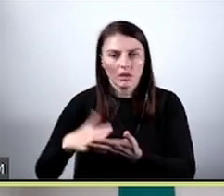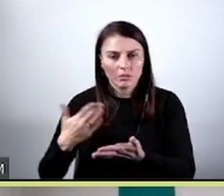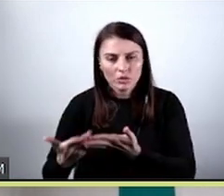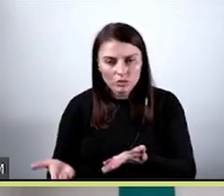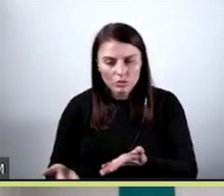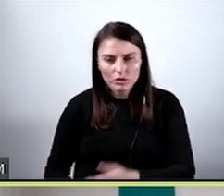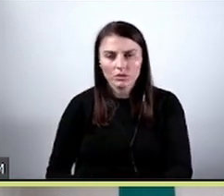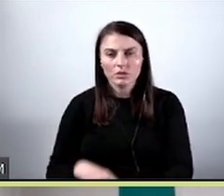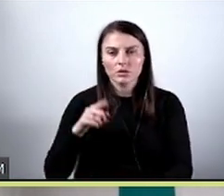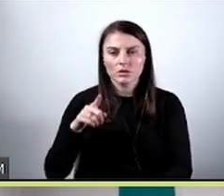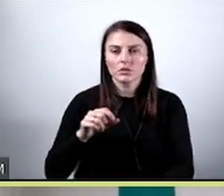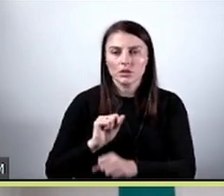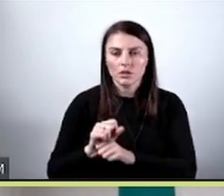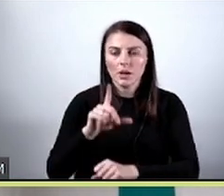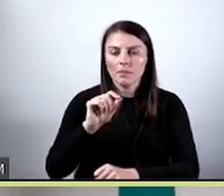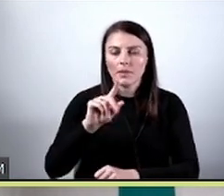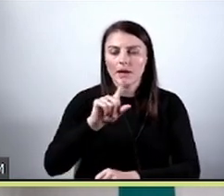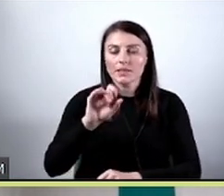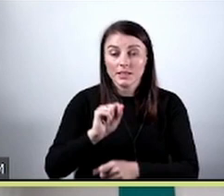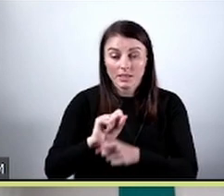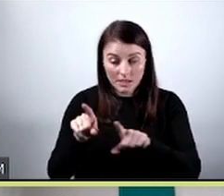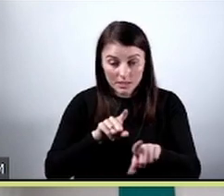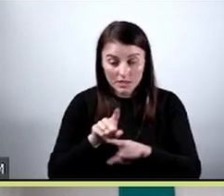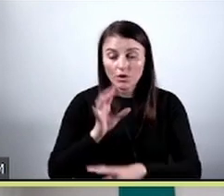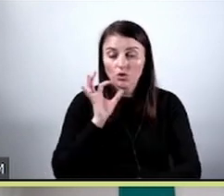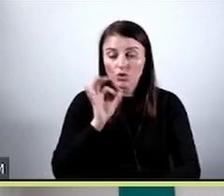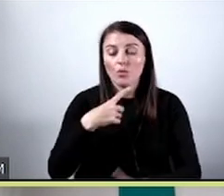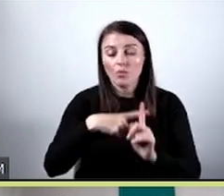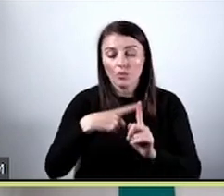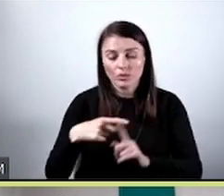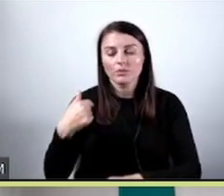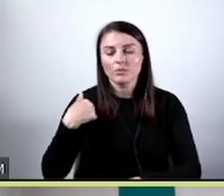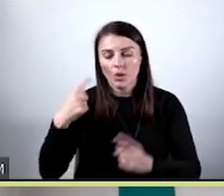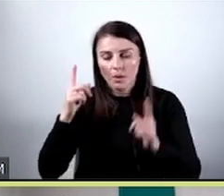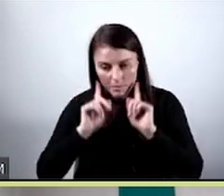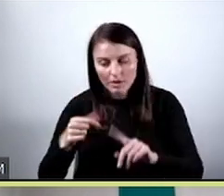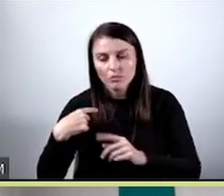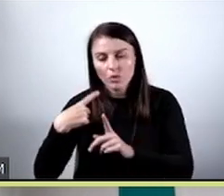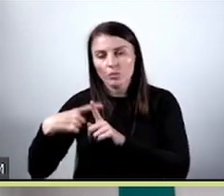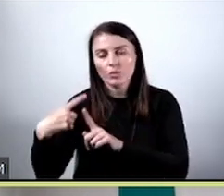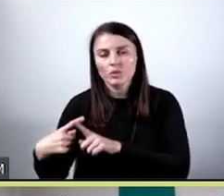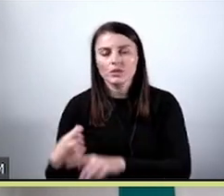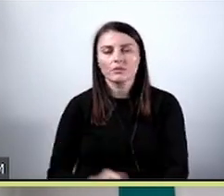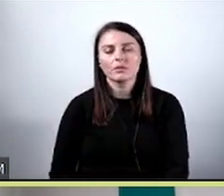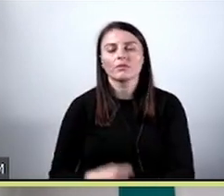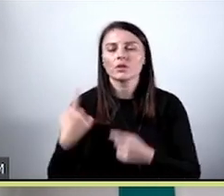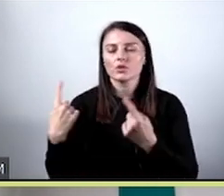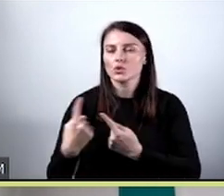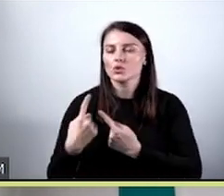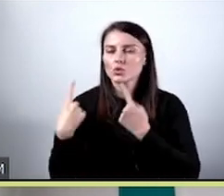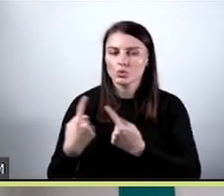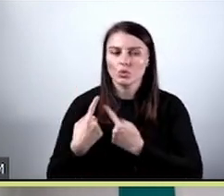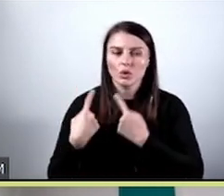nam na tym, żeby przypadki, które zostały sklasyfikowane pozytywnie, rzeczywiście były pozytywne. Natomiast w sytuacji, gdy